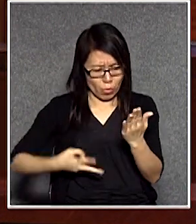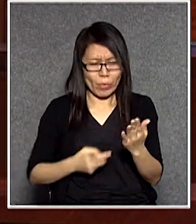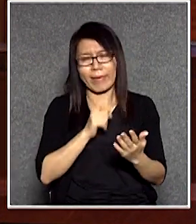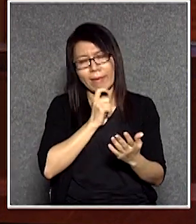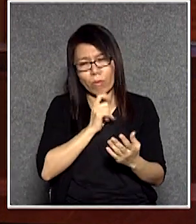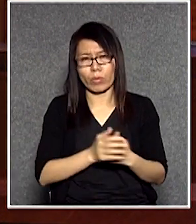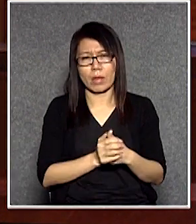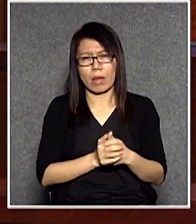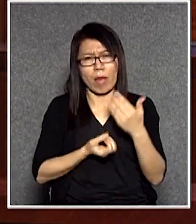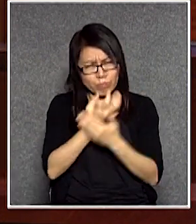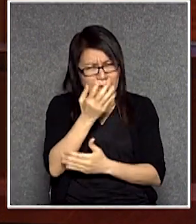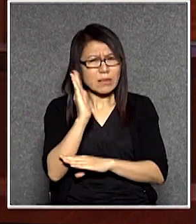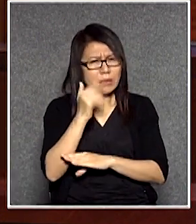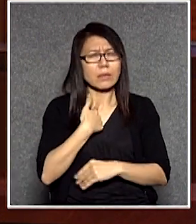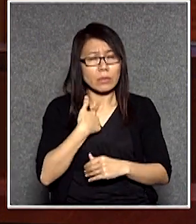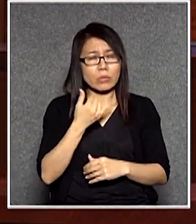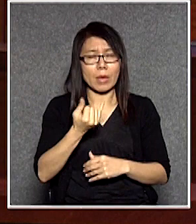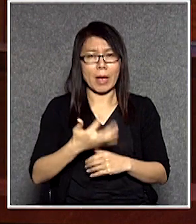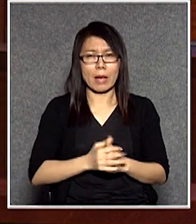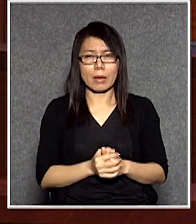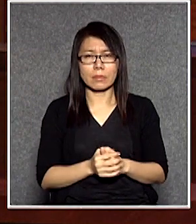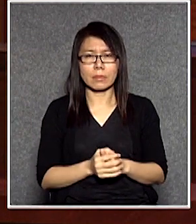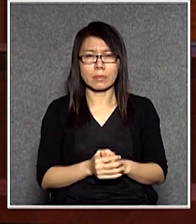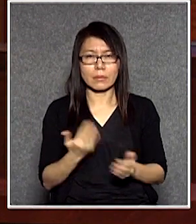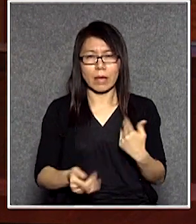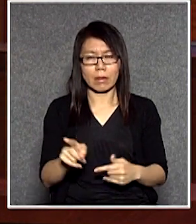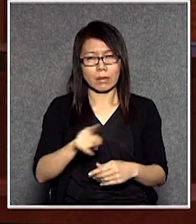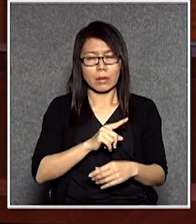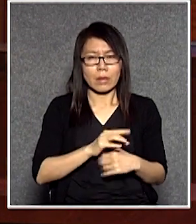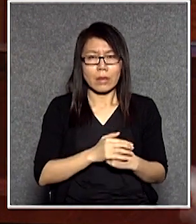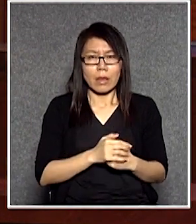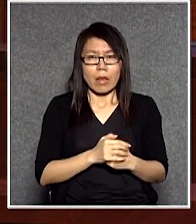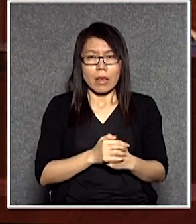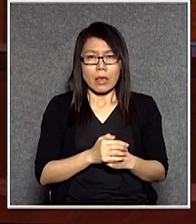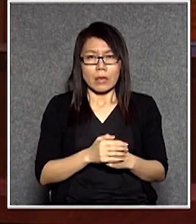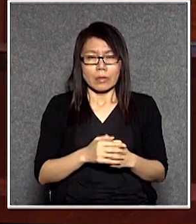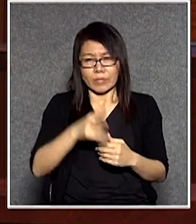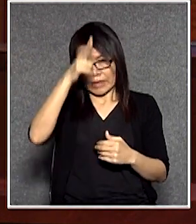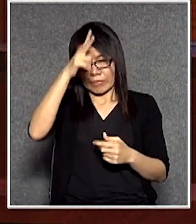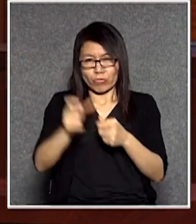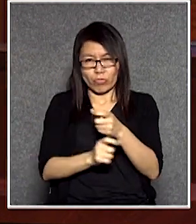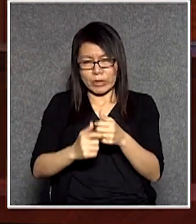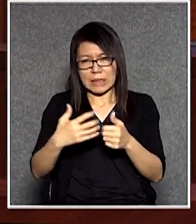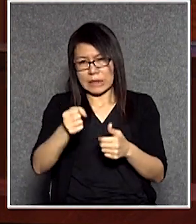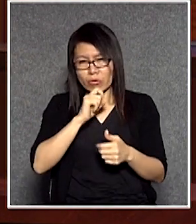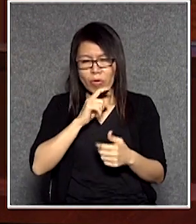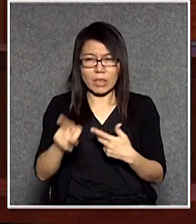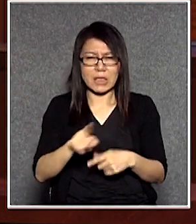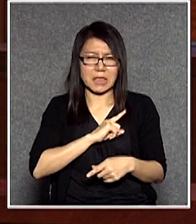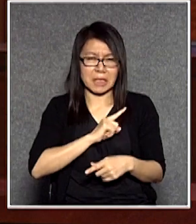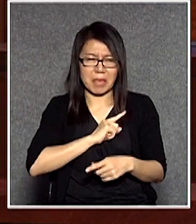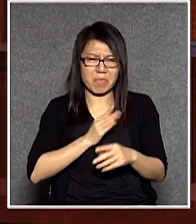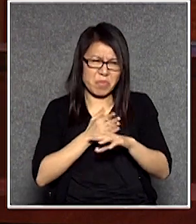我們當然要發言但是你這個財政司司長如月份制